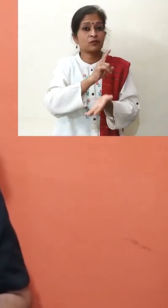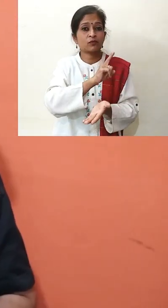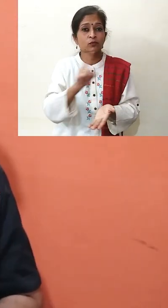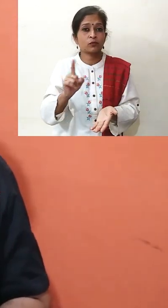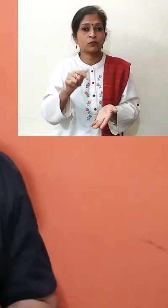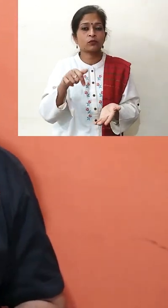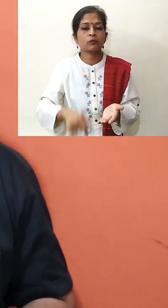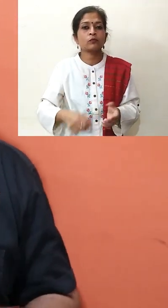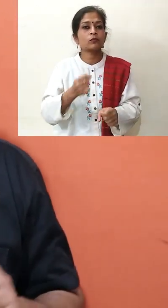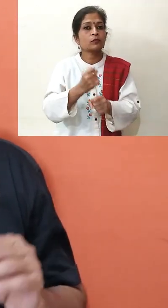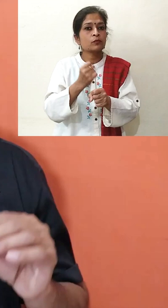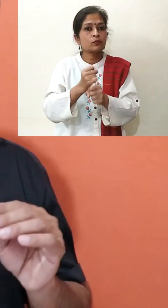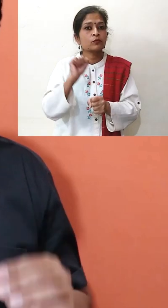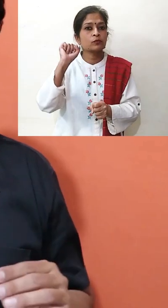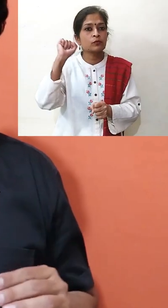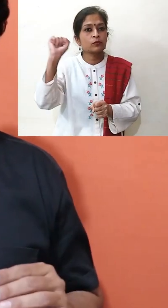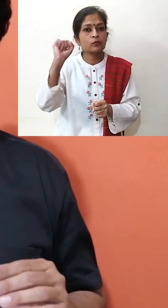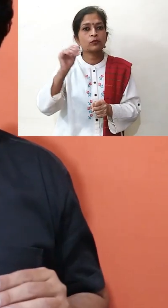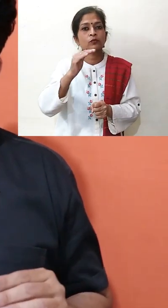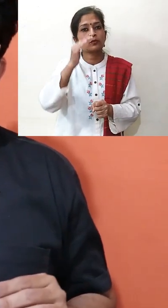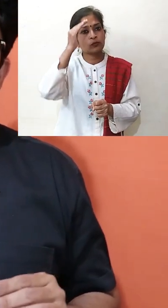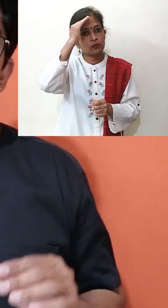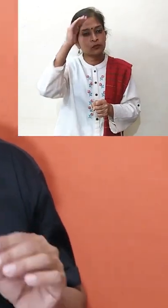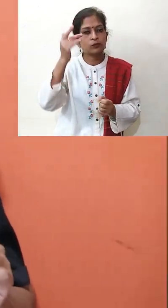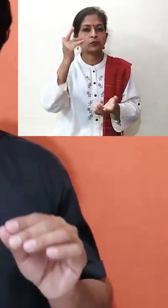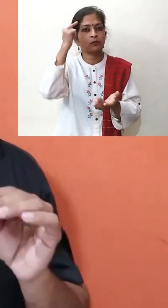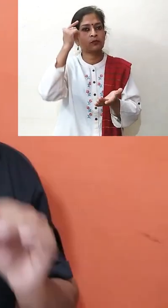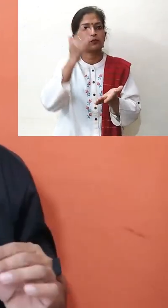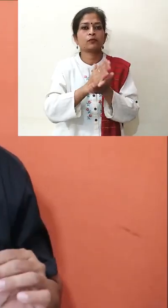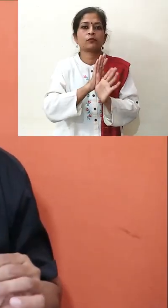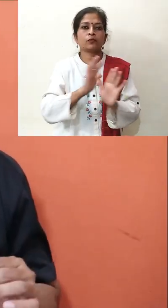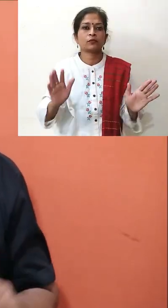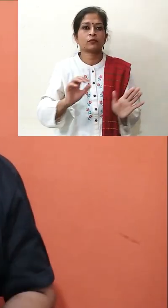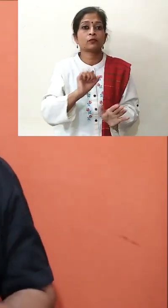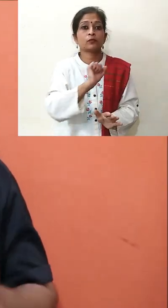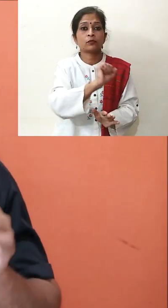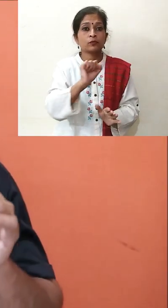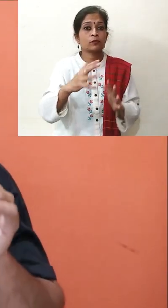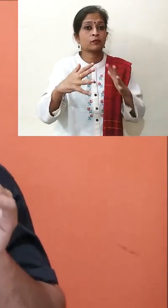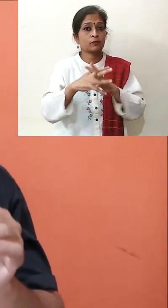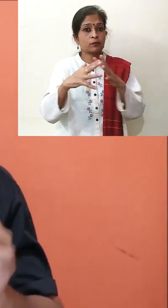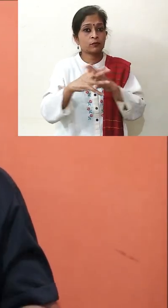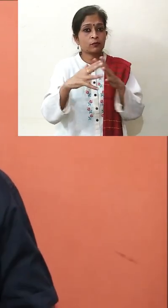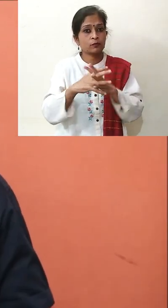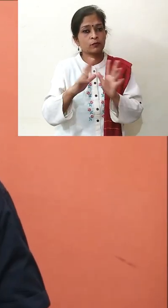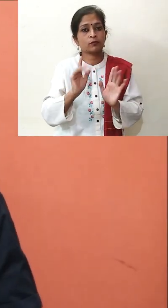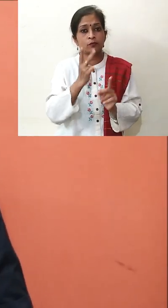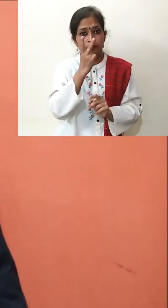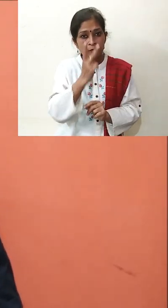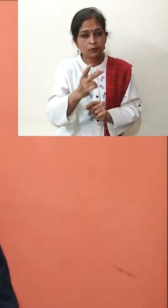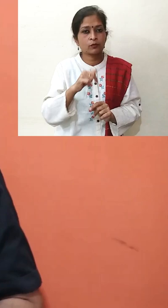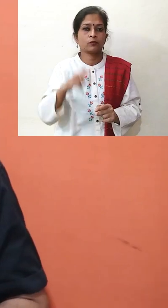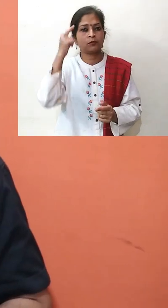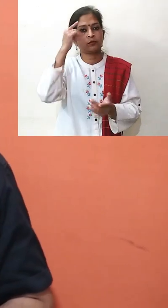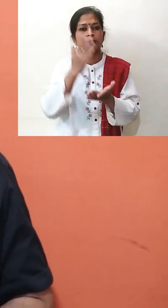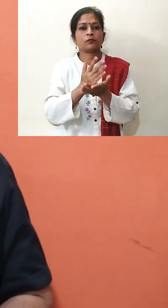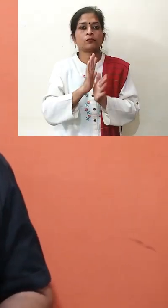प्रवाणिक प्रमानिक सूचनावों पर ध्यान दे, सारी वेबसाइट देखें, उसी पर विश्वास करें